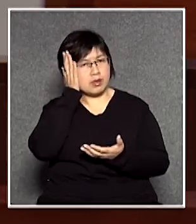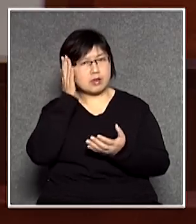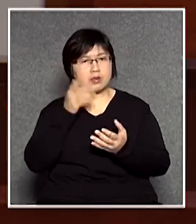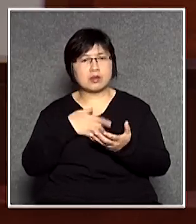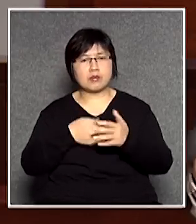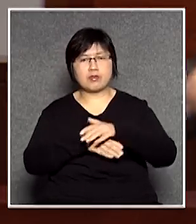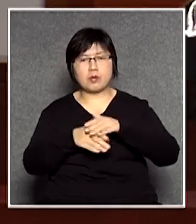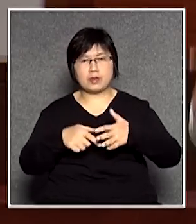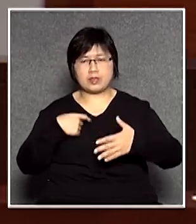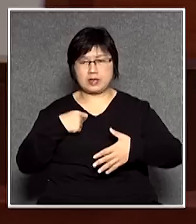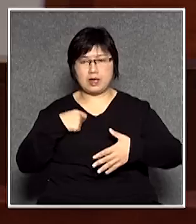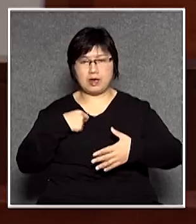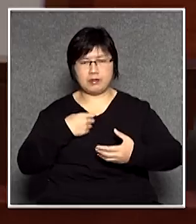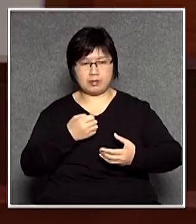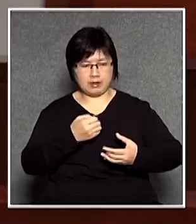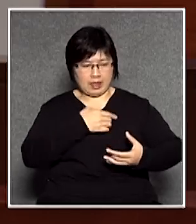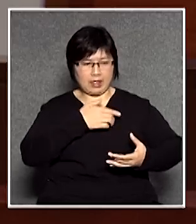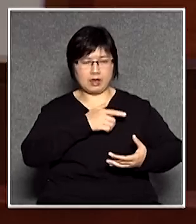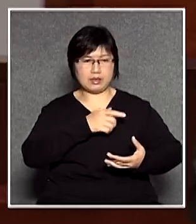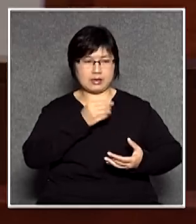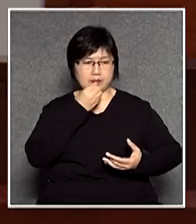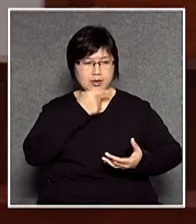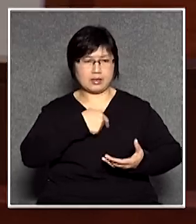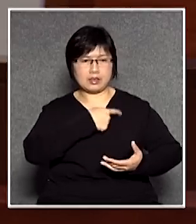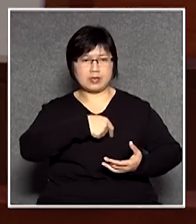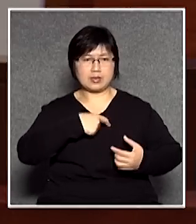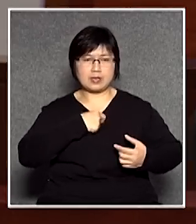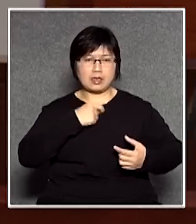上沾染到食物那你的衣服就髒了